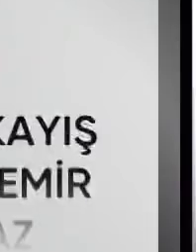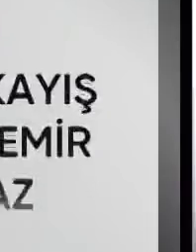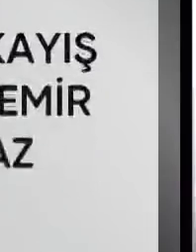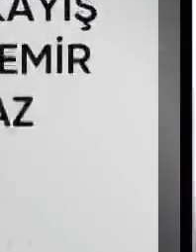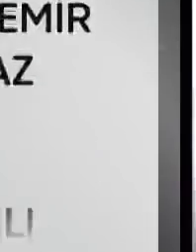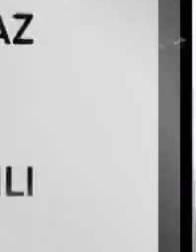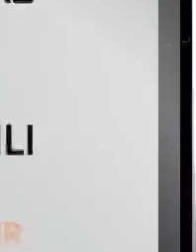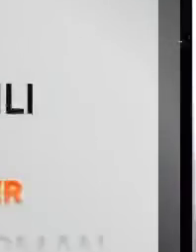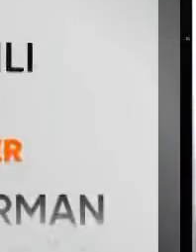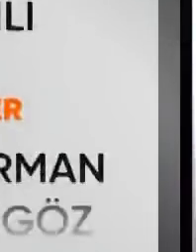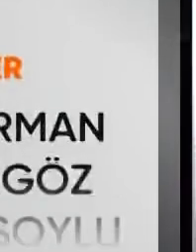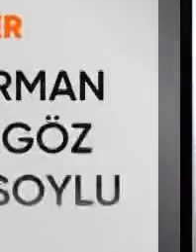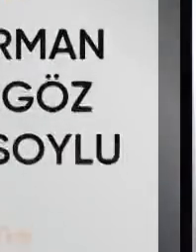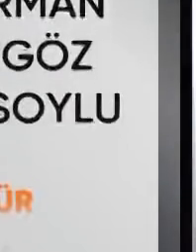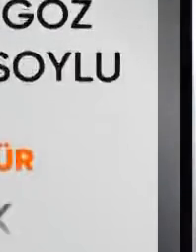Gülterimizin sonuna geldik.